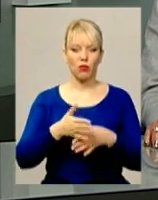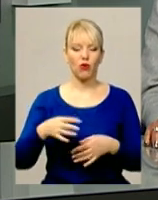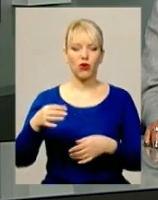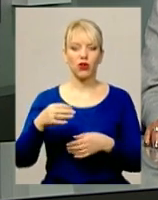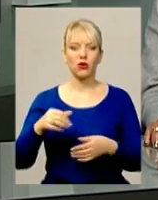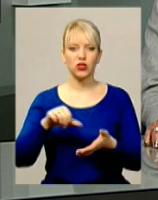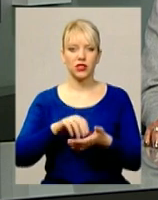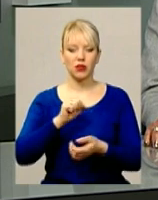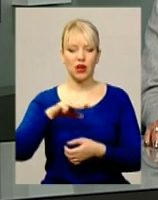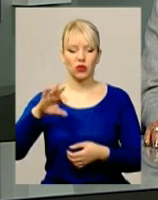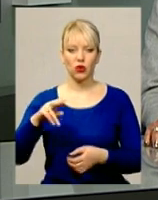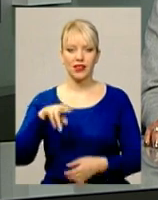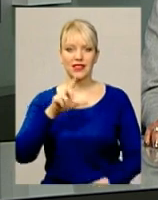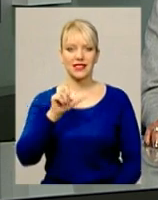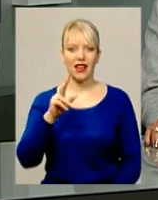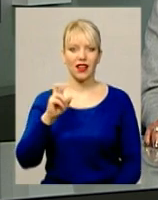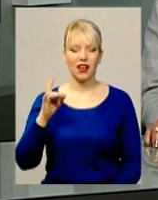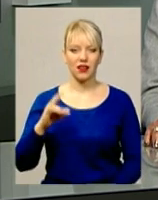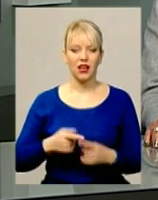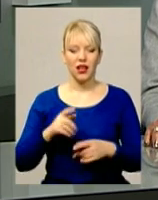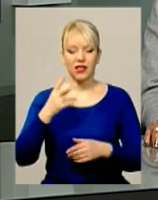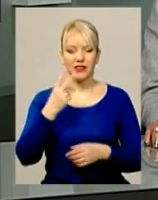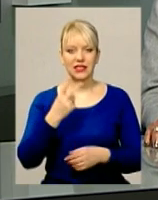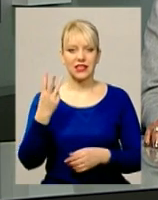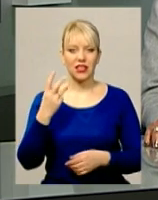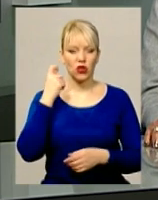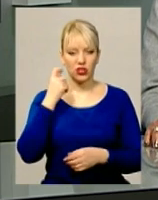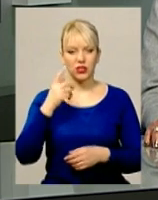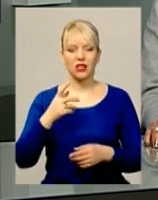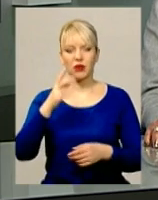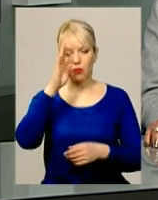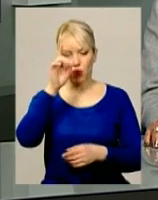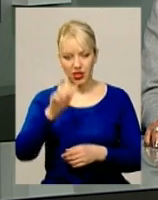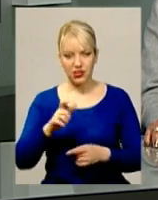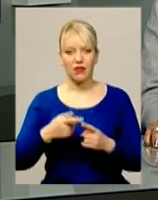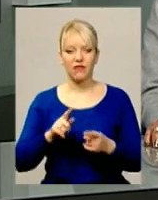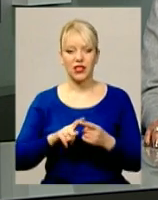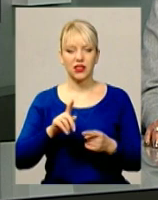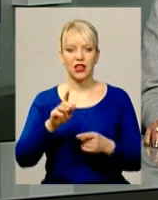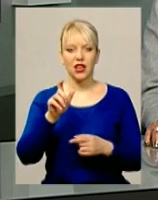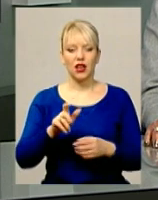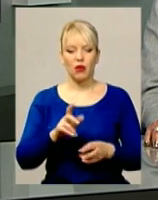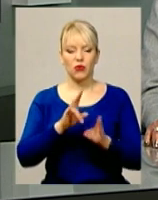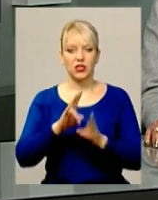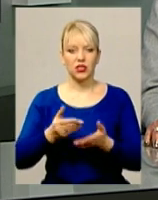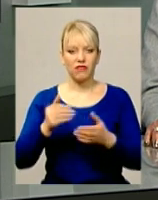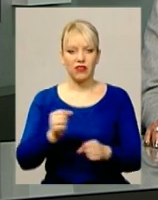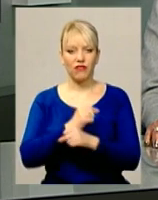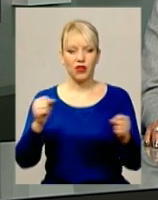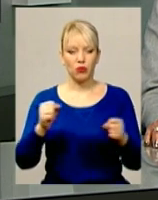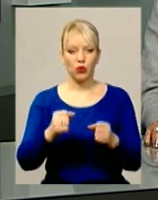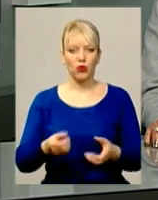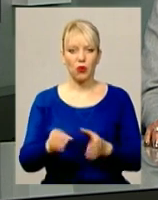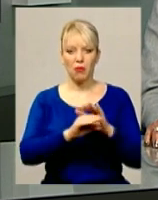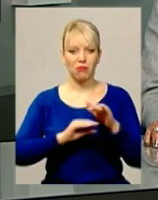Наталія Дзекар. 21-річний боєць постраждав від вибуху міни, у нього пошкоджена голова. Зараз Олександр Казміров